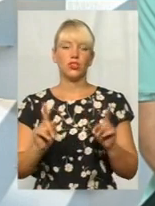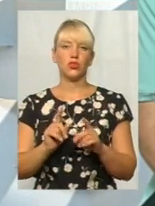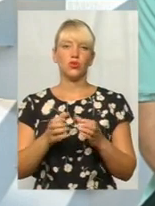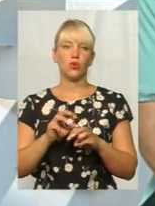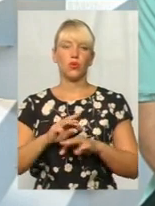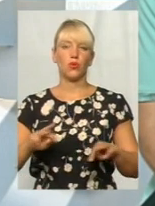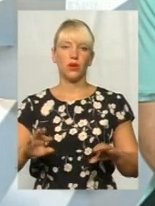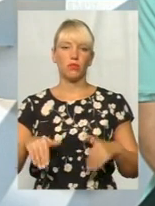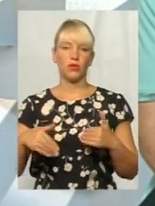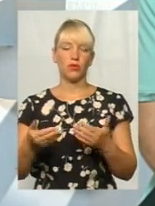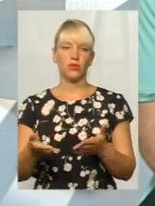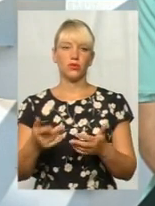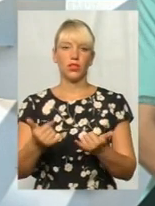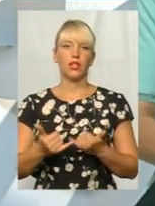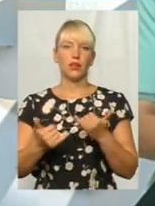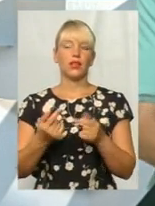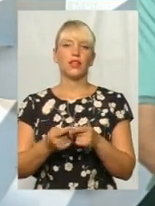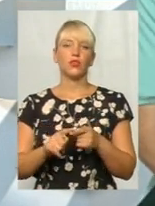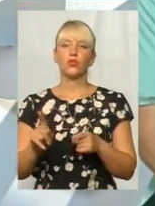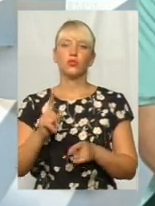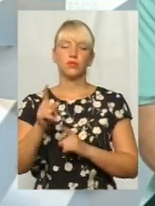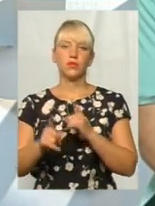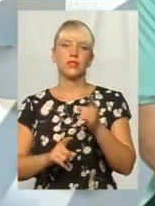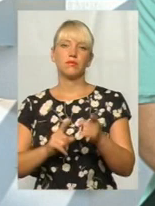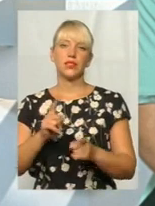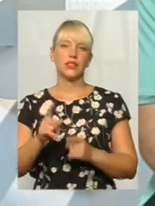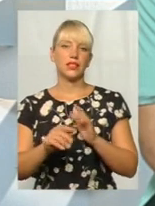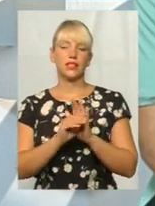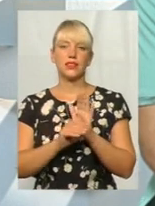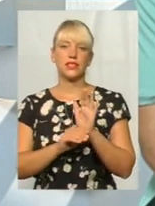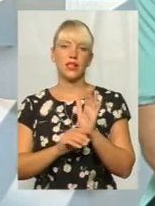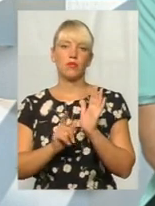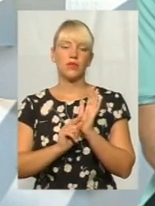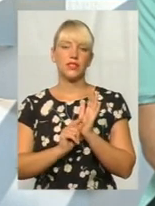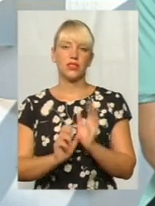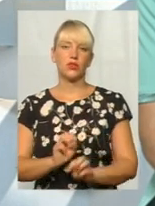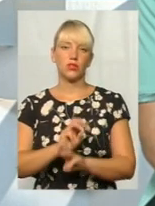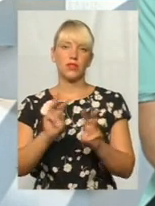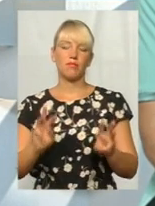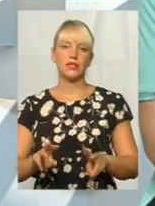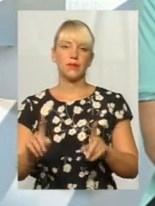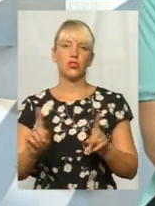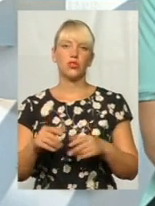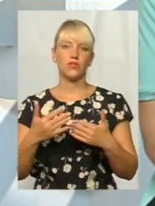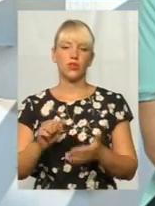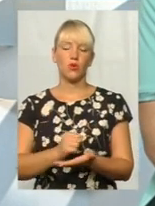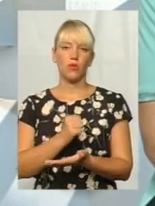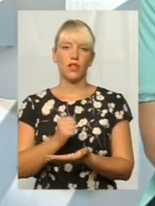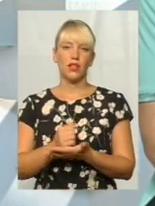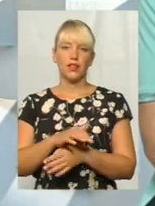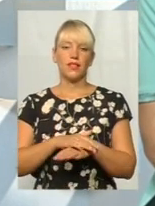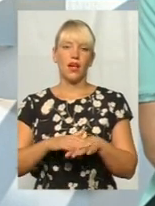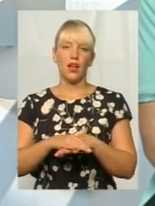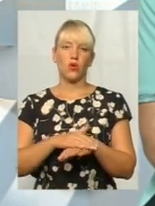уряд пропонує для того, аби змінити систему пенсійного забезпечення? Що вже ухвалили народні